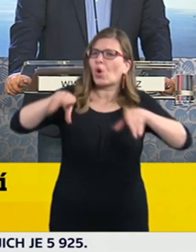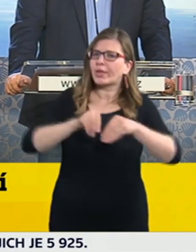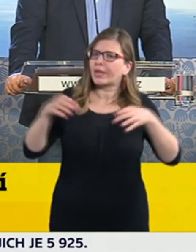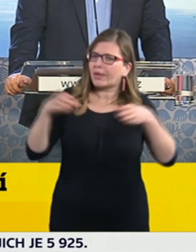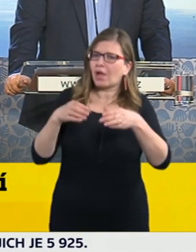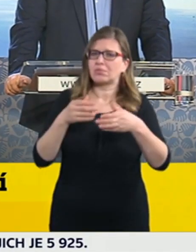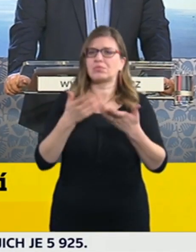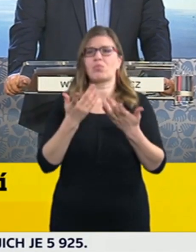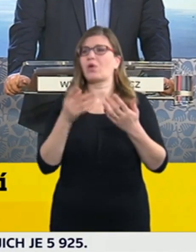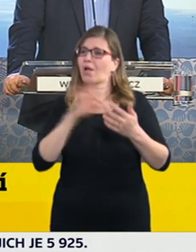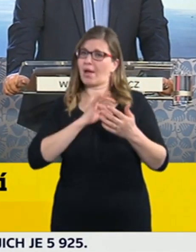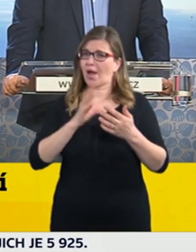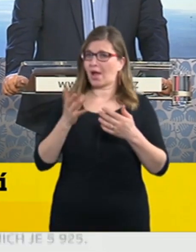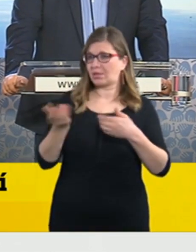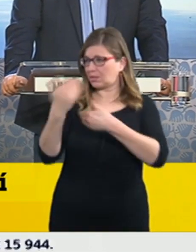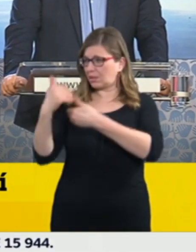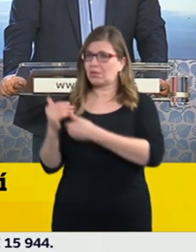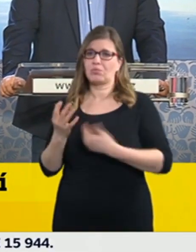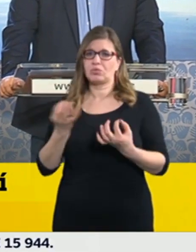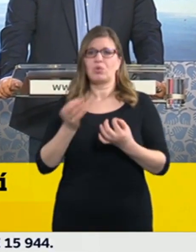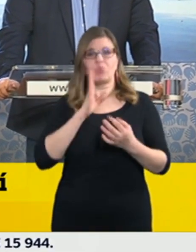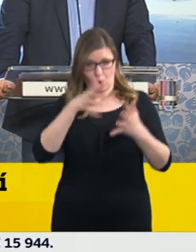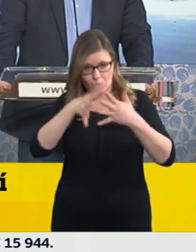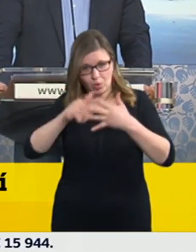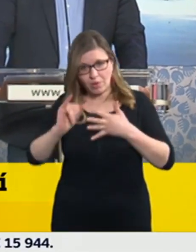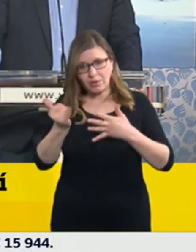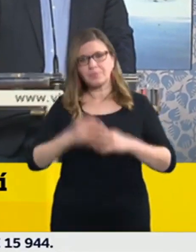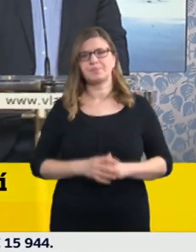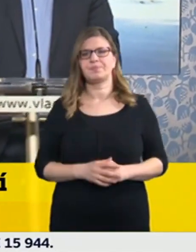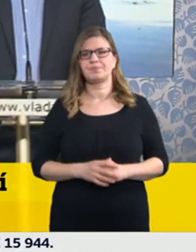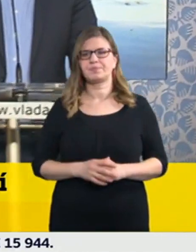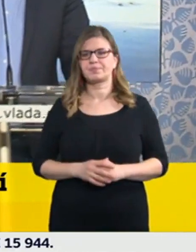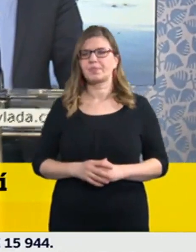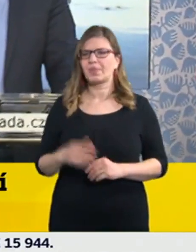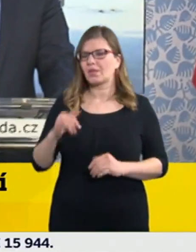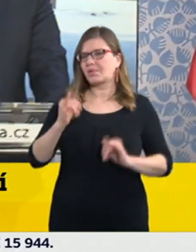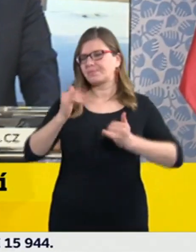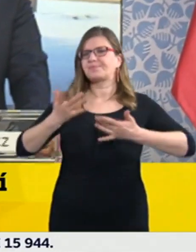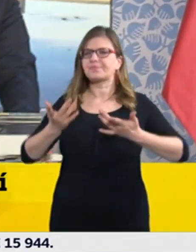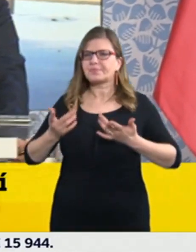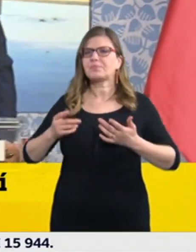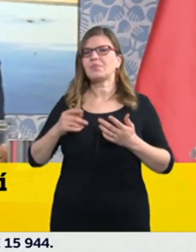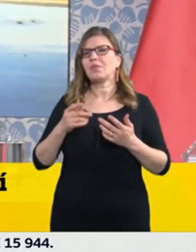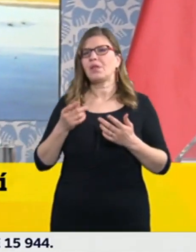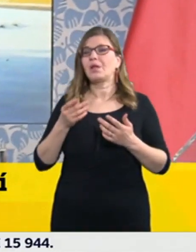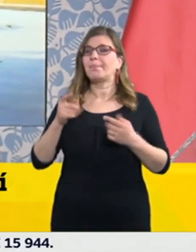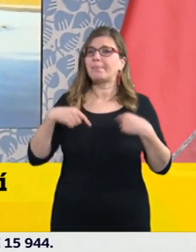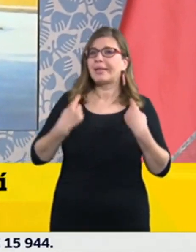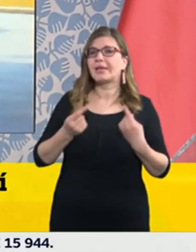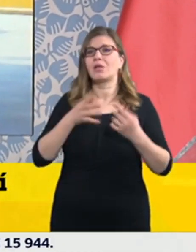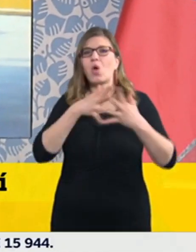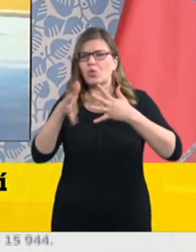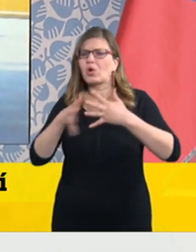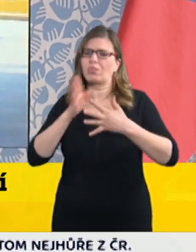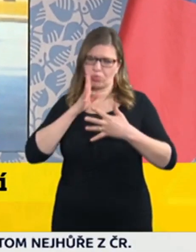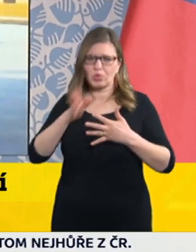domácnosti. Děkuji. Tak obecně se dá říct, že rozhodně nebudeme polevovat té kontrolní činnosti.